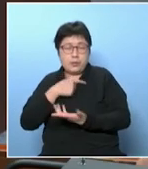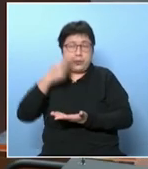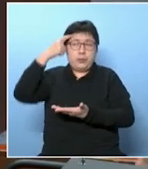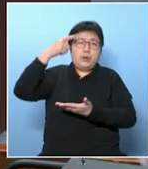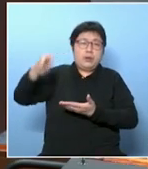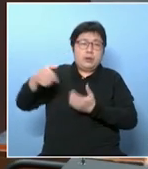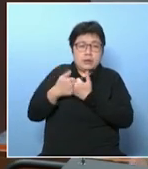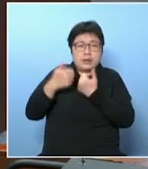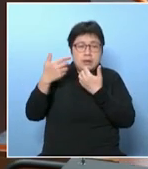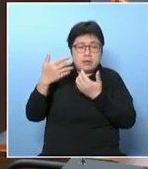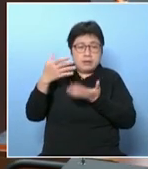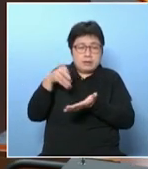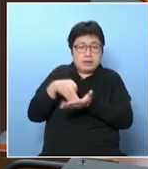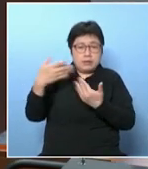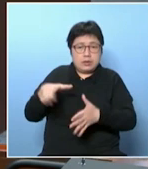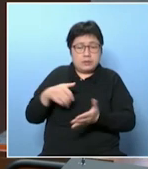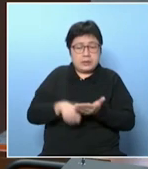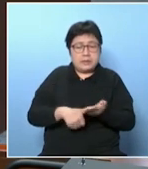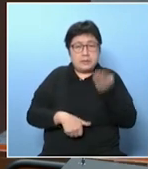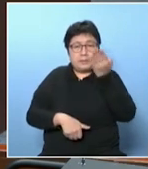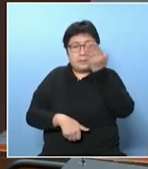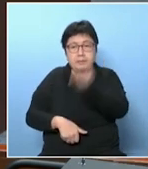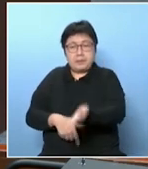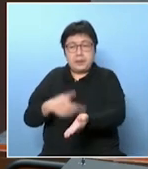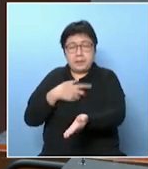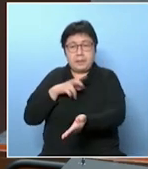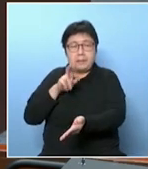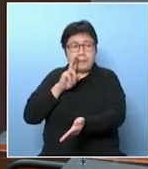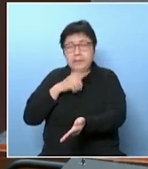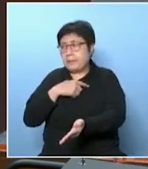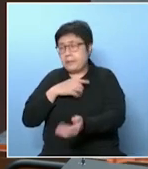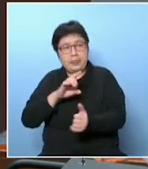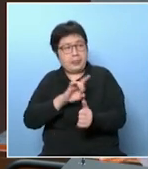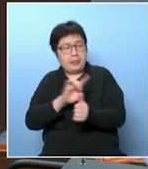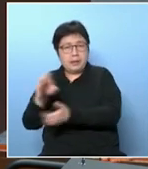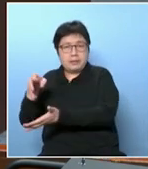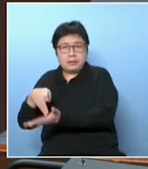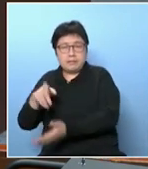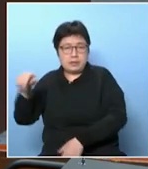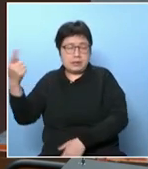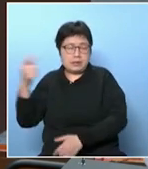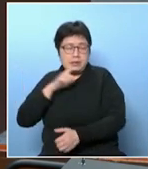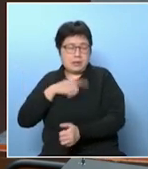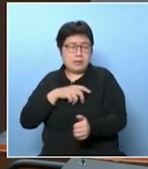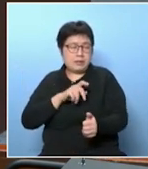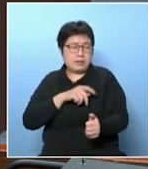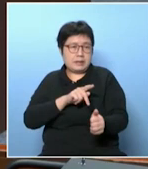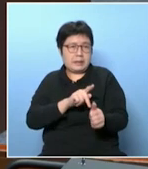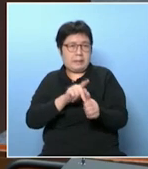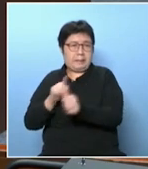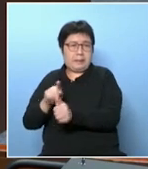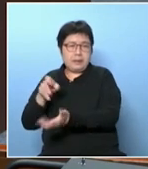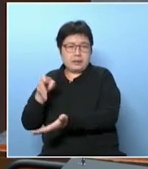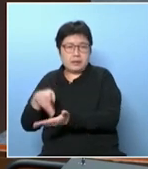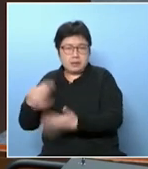已經登記了或者你的身份證被人被登記都會出現了我們有其他情況都被登記了那